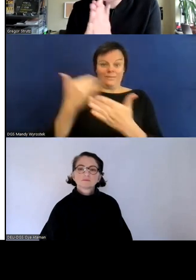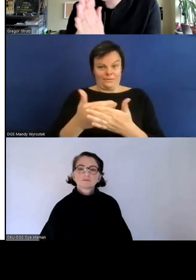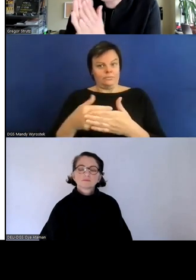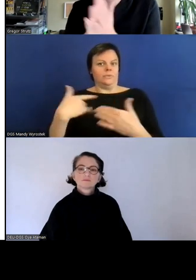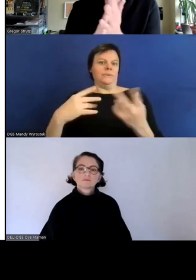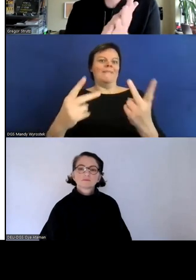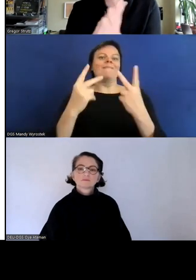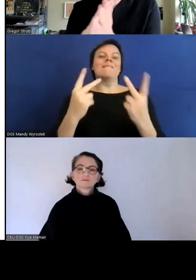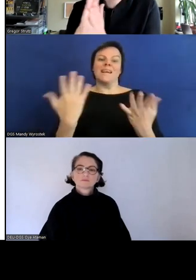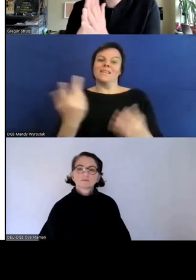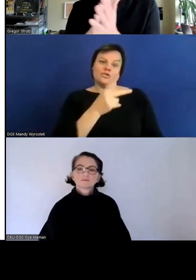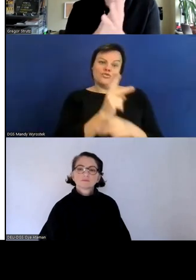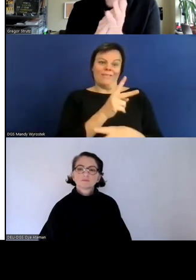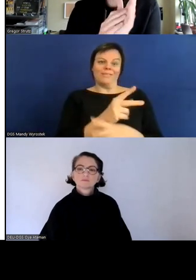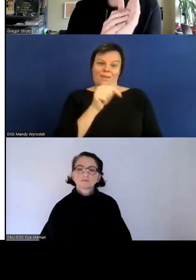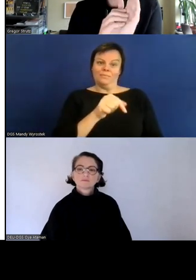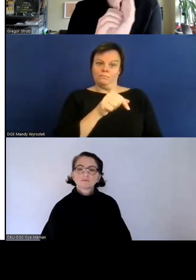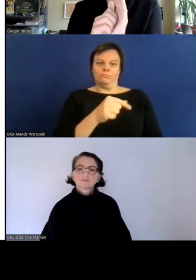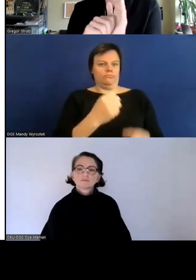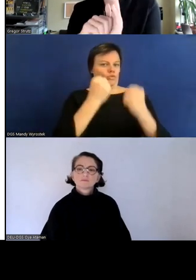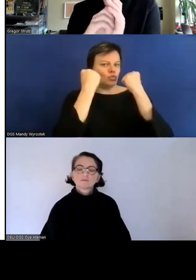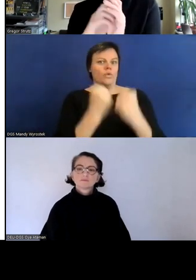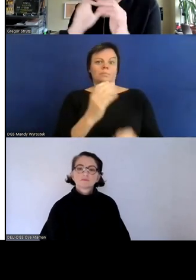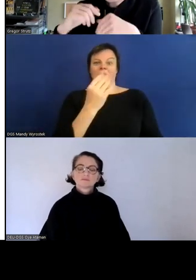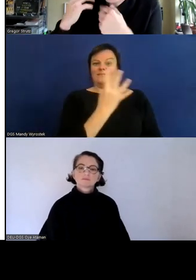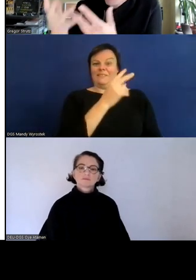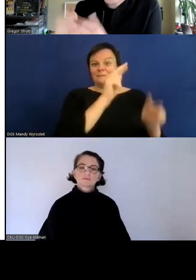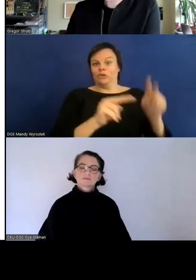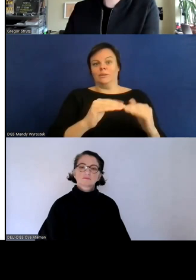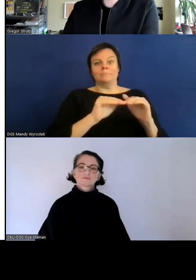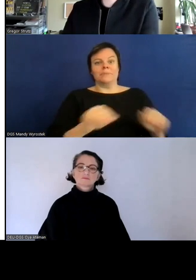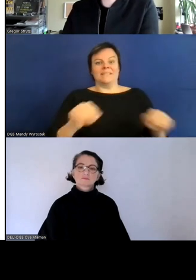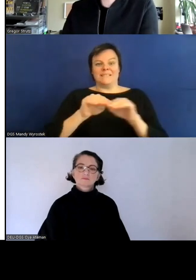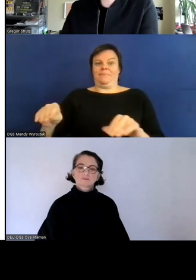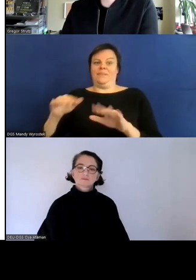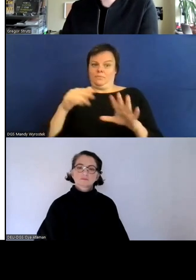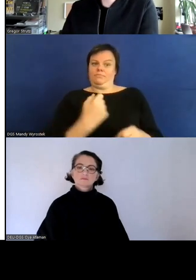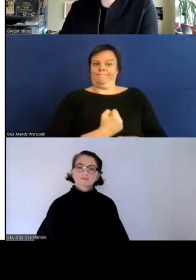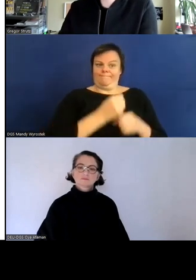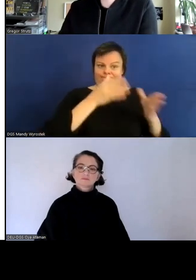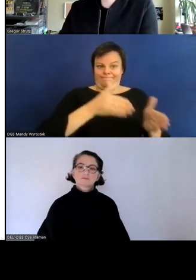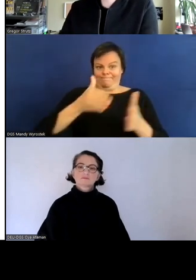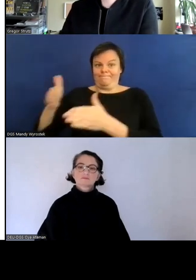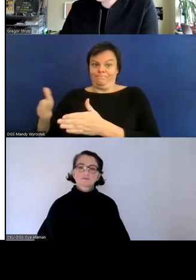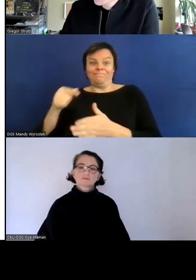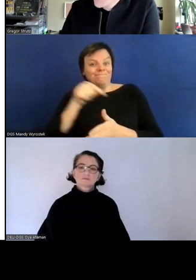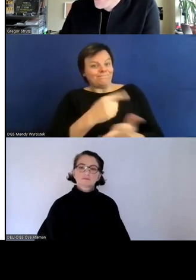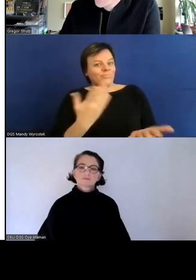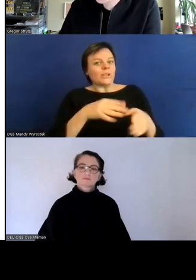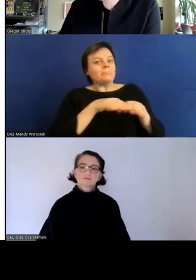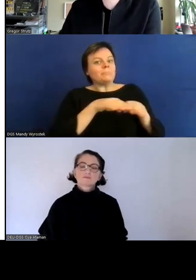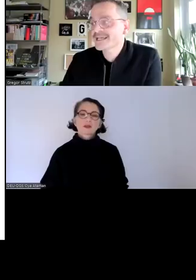prinzipien arbeiten und zwar das prinzip der wahrnehmbarkeit einer seite das prinzip der